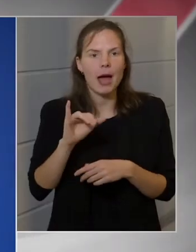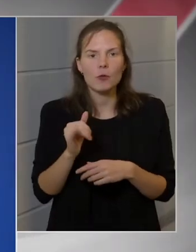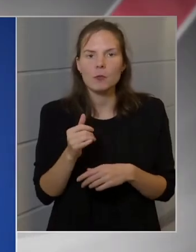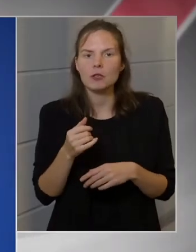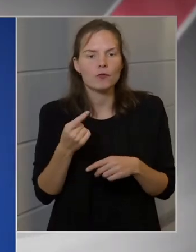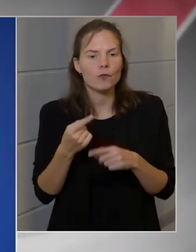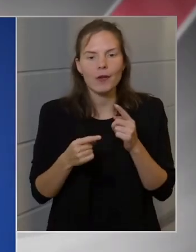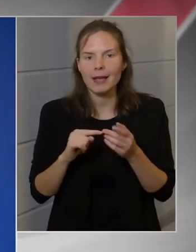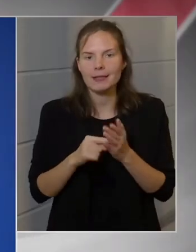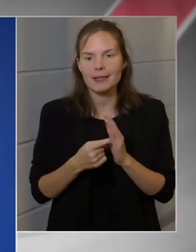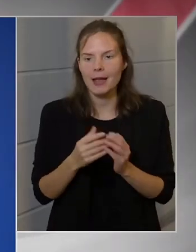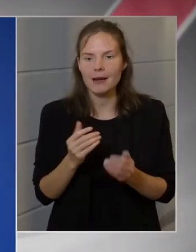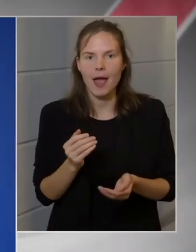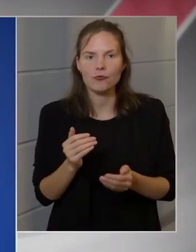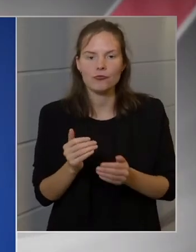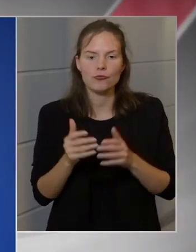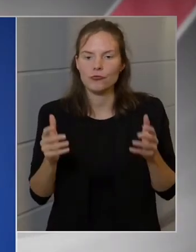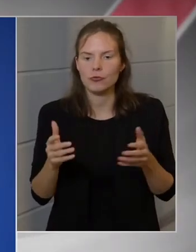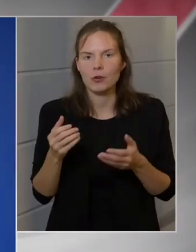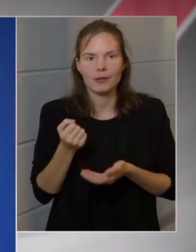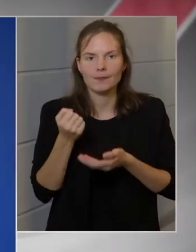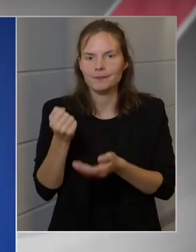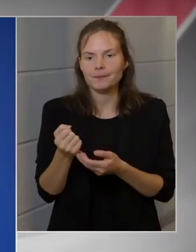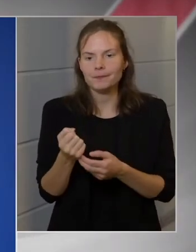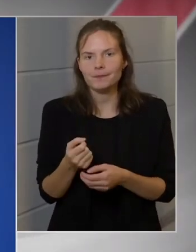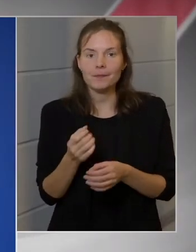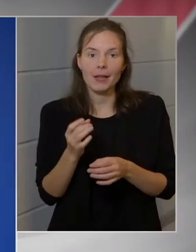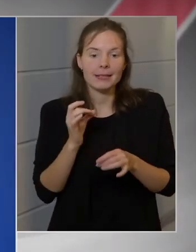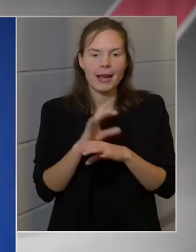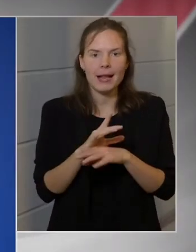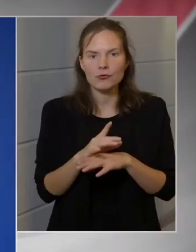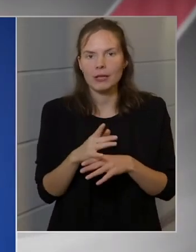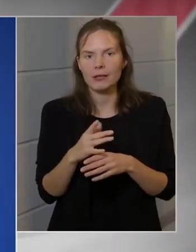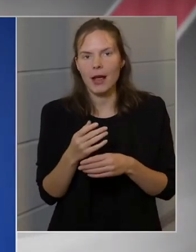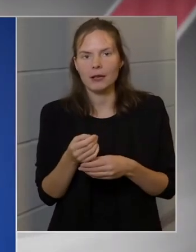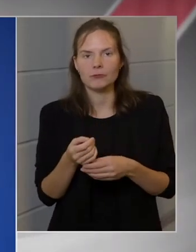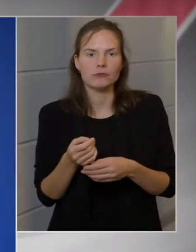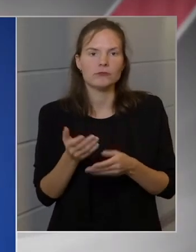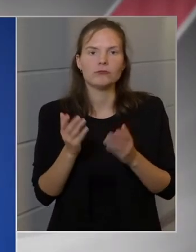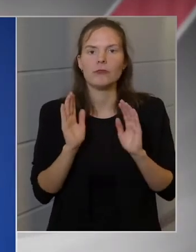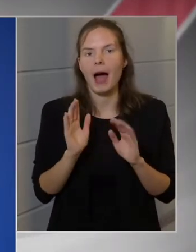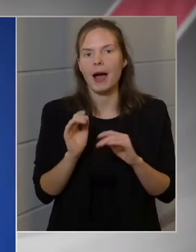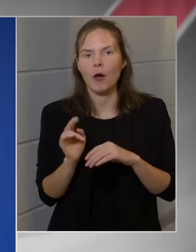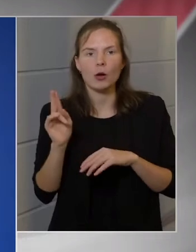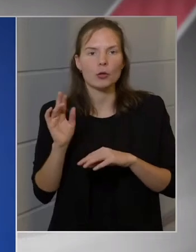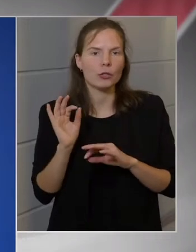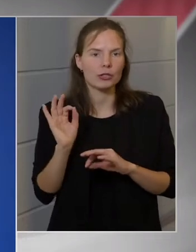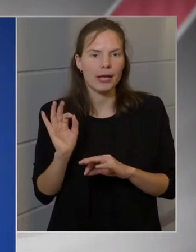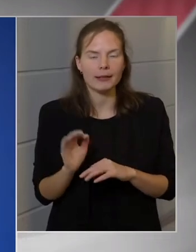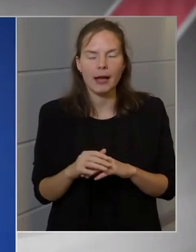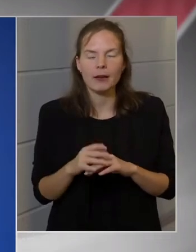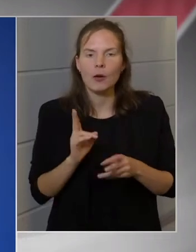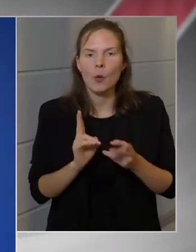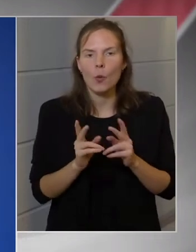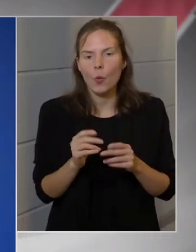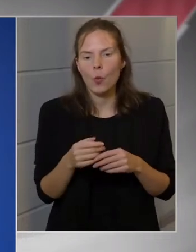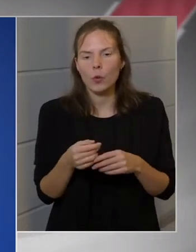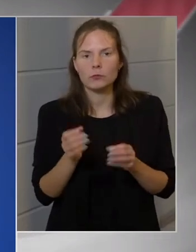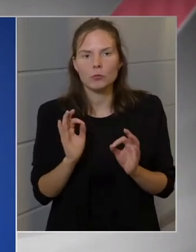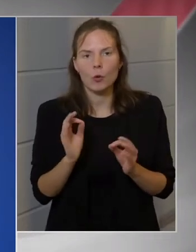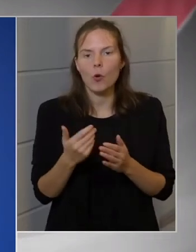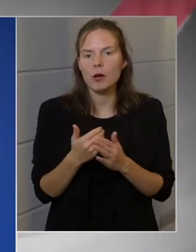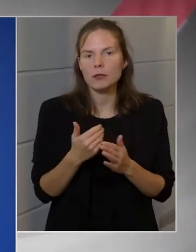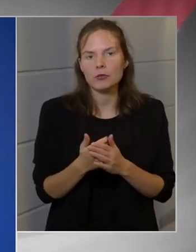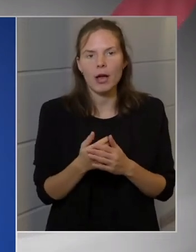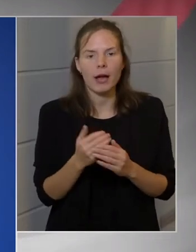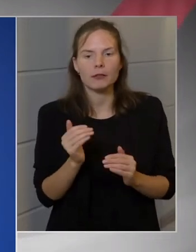félszeres, tehát azt tudom csinálni, hála a Jóistennek abból, hogy egy konzervatív gazdaságpolitika jó gazdasági növekedés